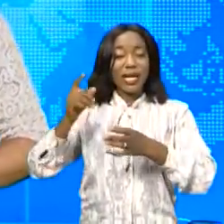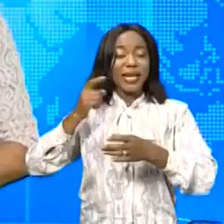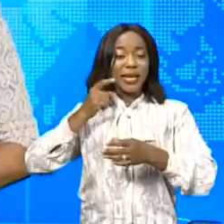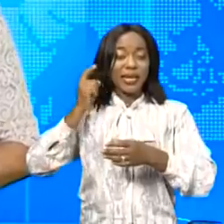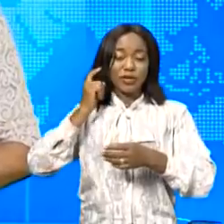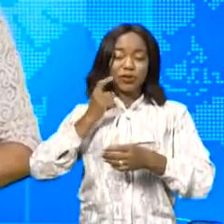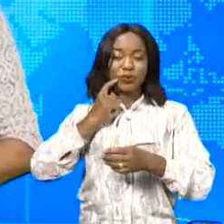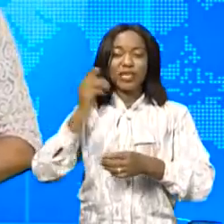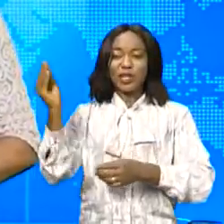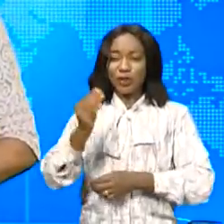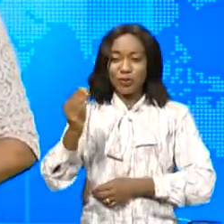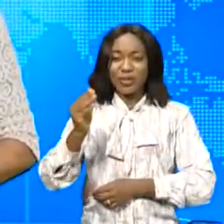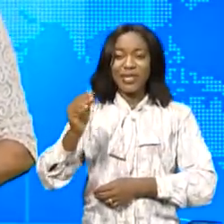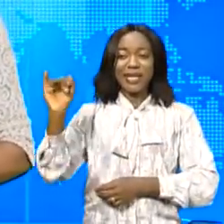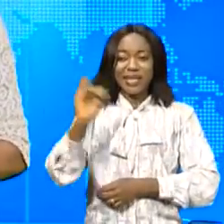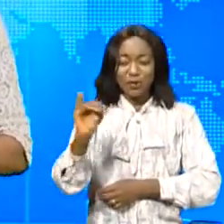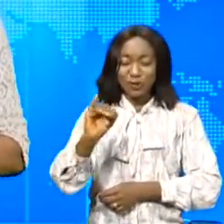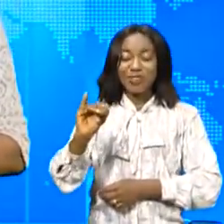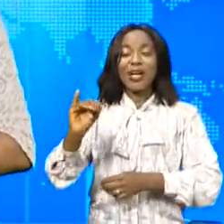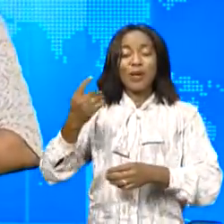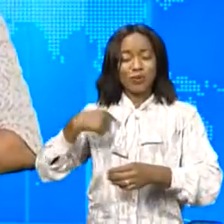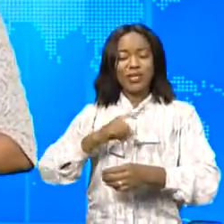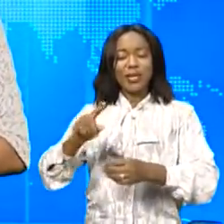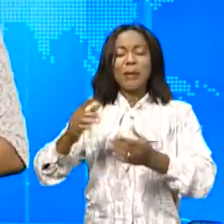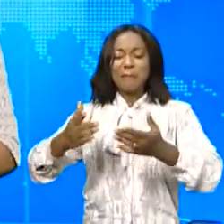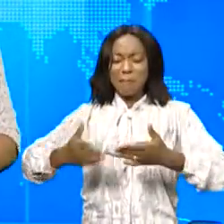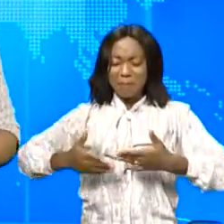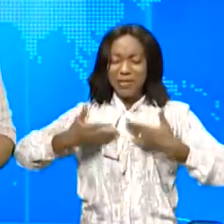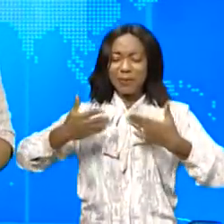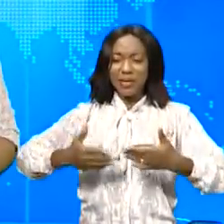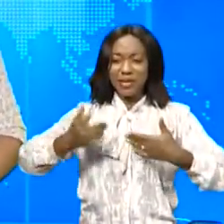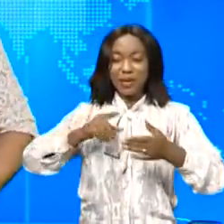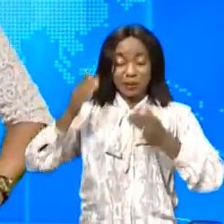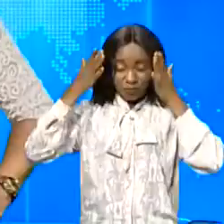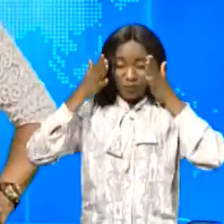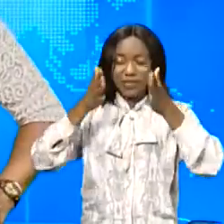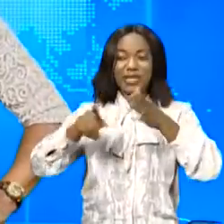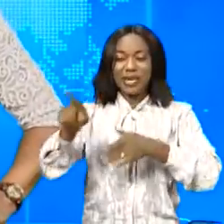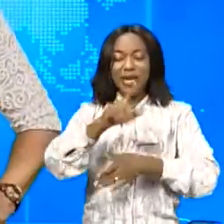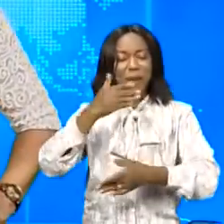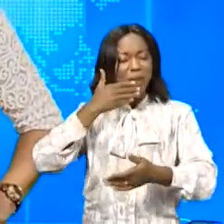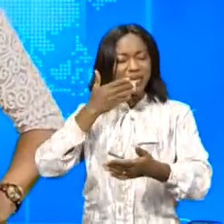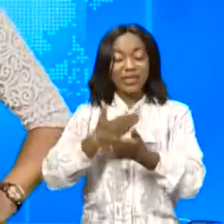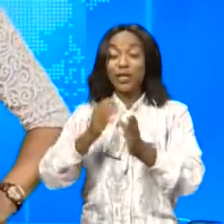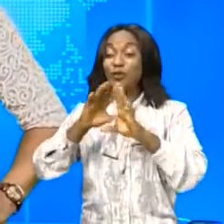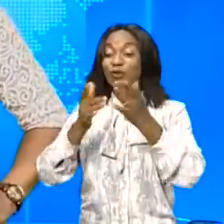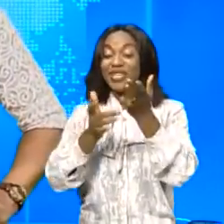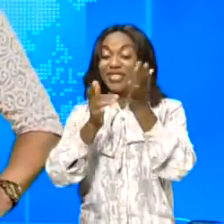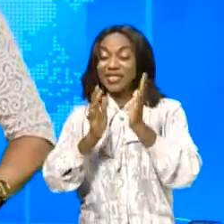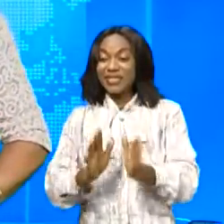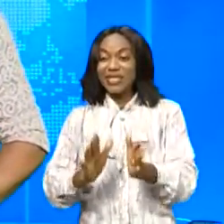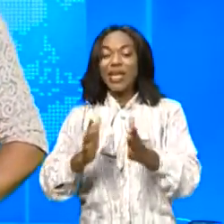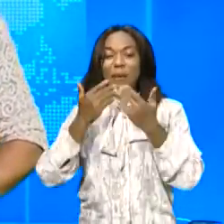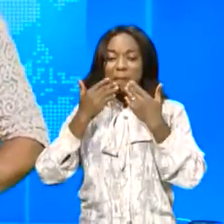partout où vous vous retrouvez au nom de Mira Indeke qui l'a coordonné avec les concours de Mamie Kadima Nathalie Bouledi et Chimène Dondo nous vous